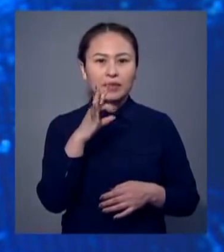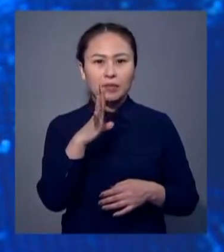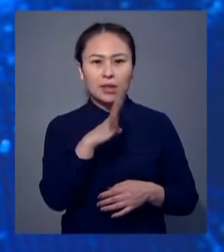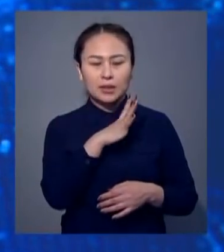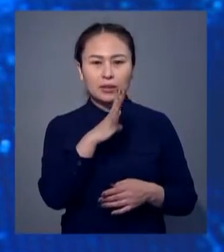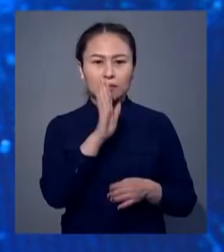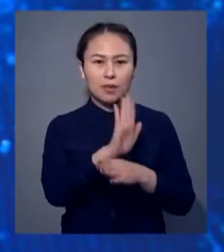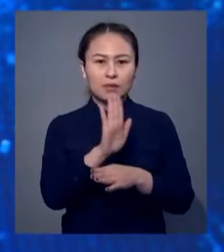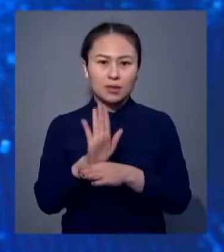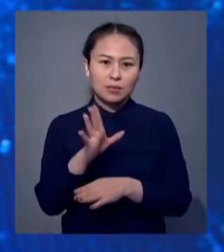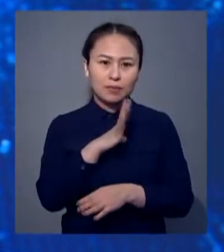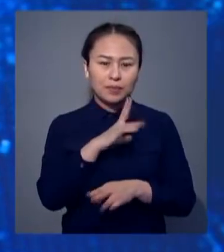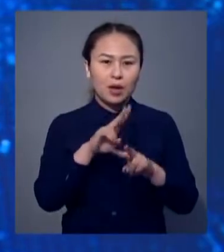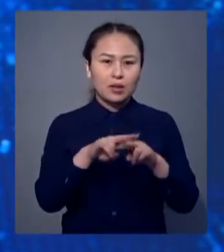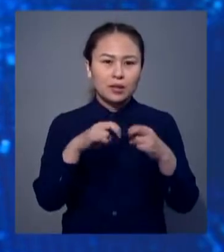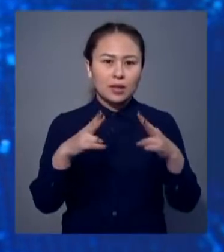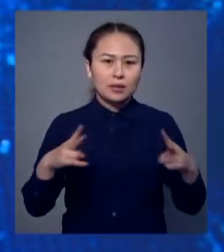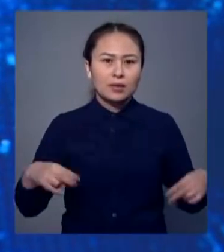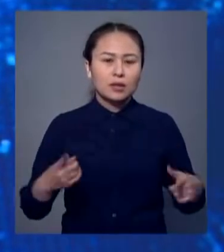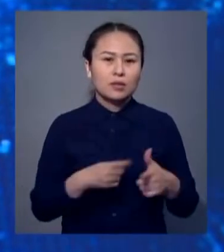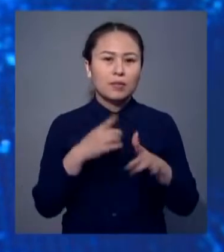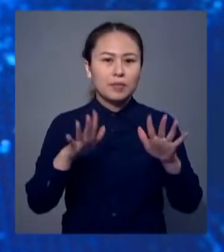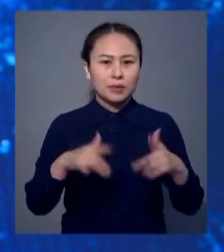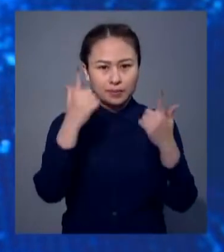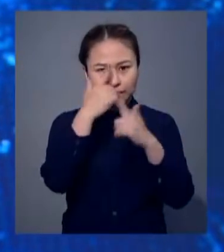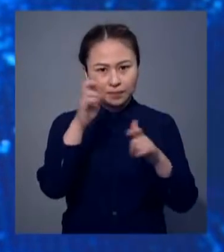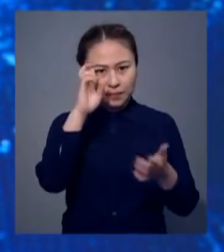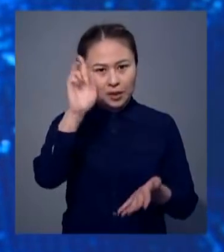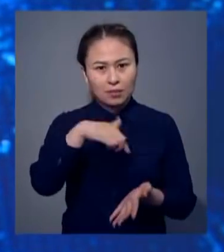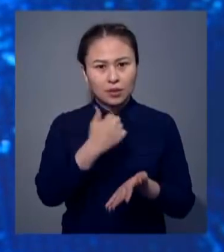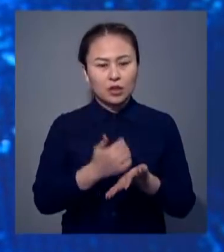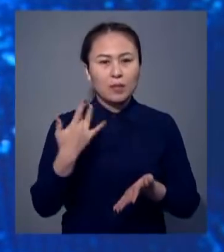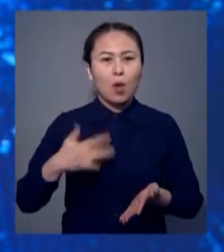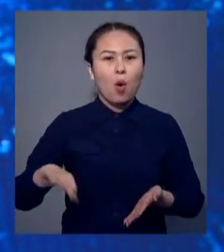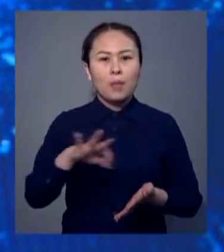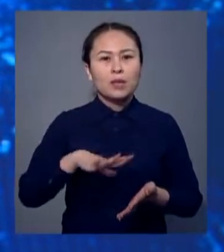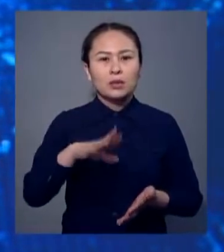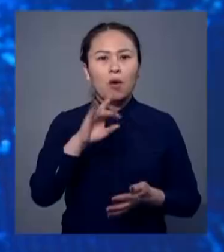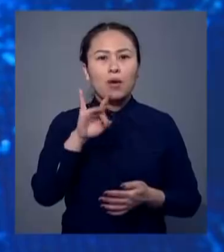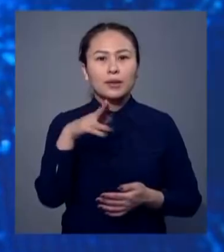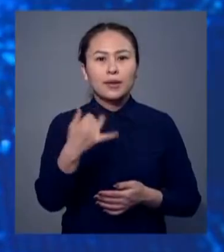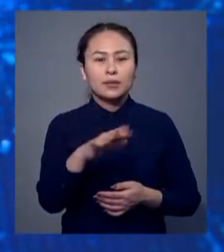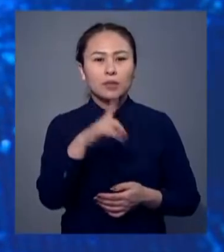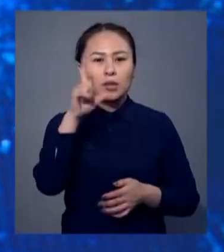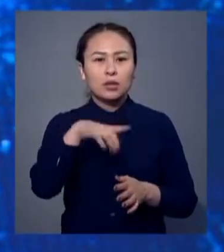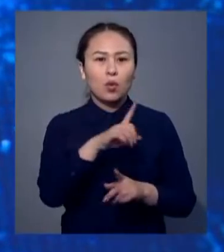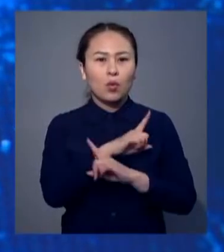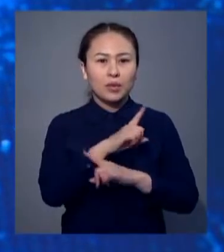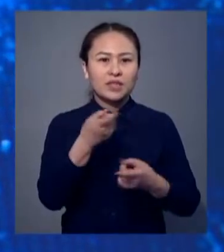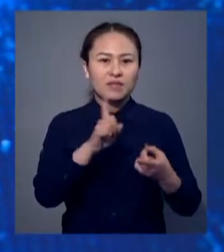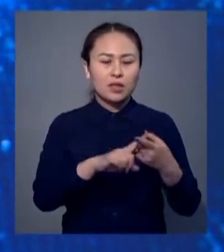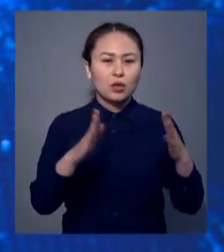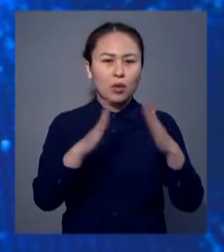Мұрзақ Метіфке берген тиісті тапсырмасы ағорда сайтында жаряланды. Мемлекет башысы Жамбол облысы Құрдай ауданда кісі өліміне